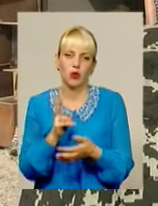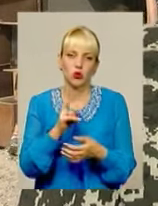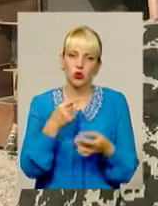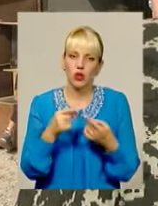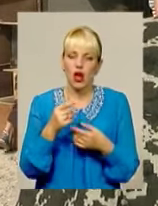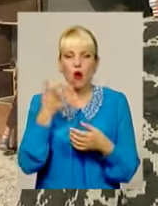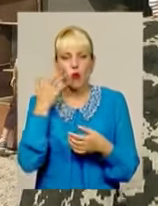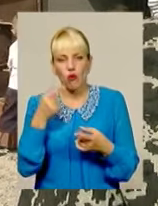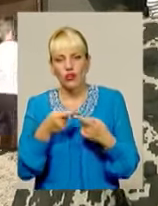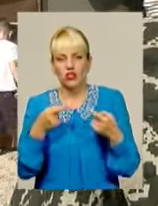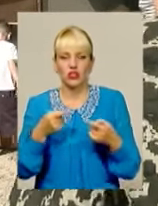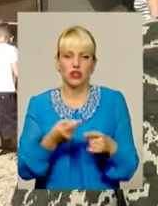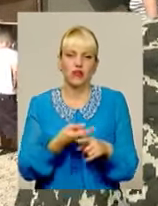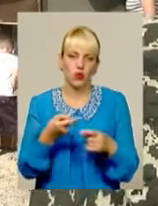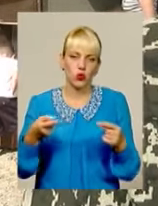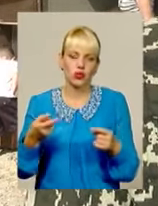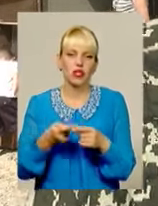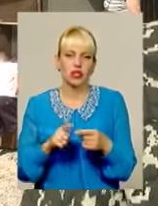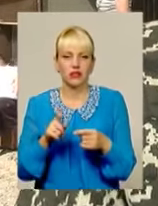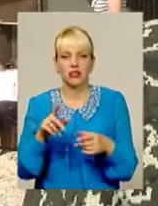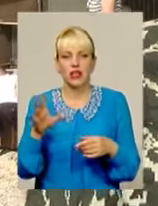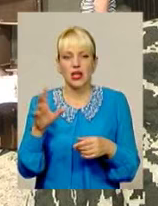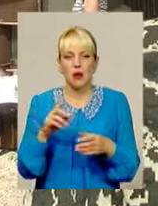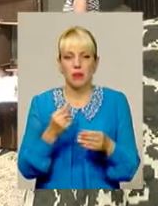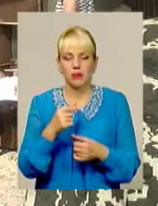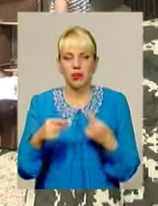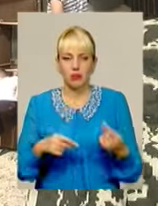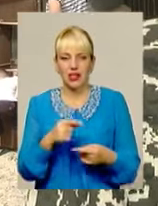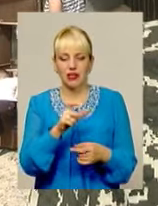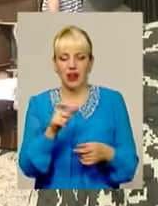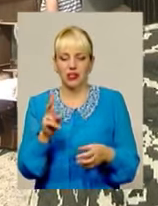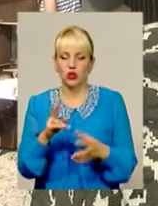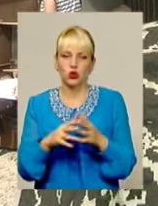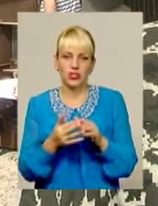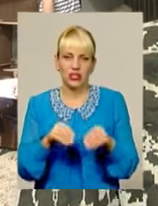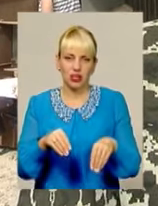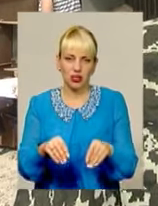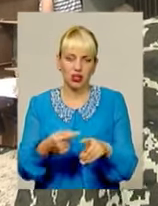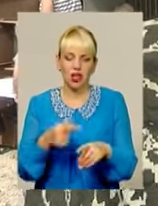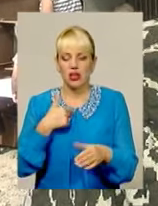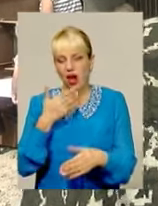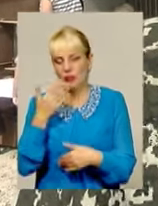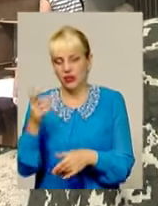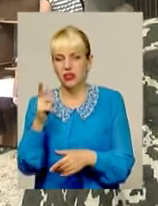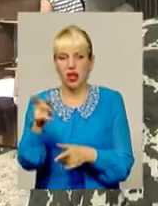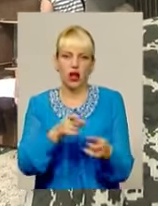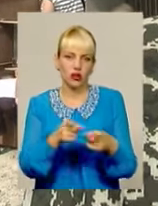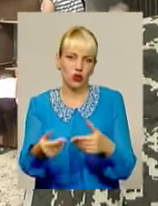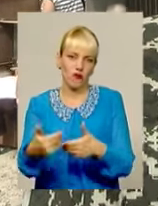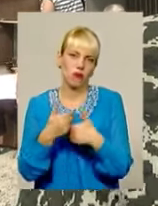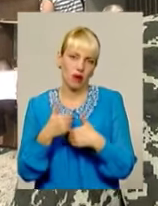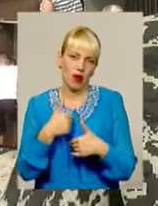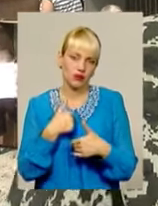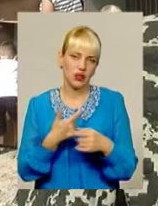овощами, фруктами, також саме є предприєматися, сельхозпрацівники, які теж саме, я згодівся, вони готові, допомагають, начали